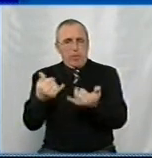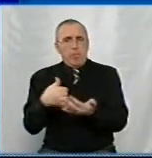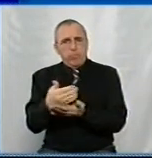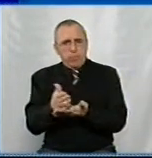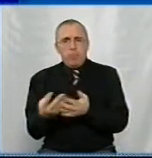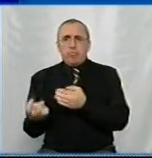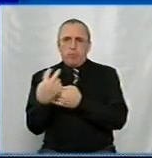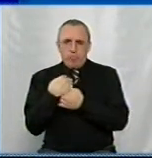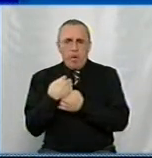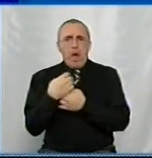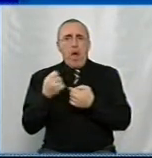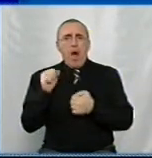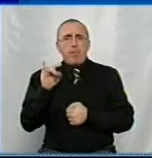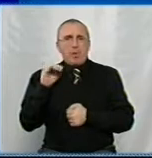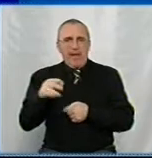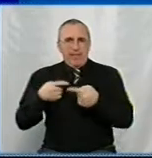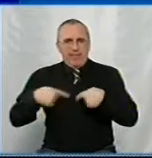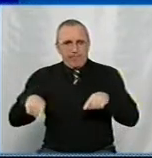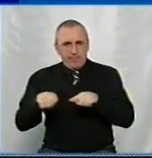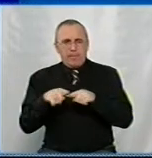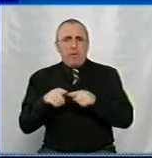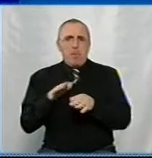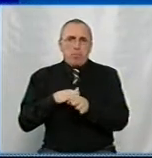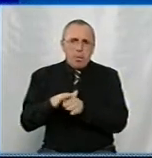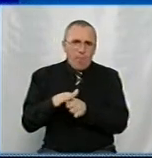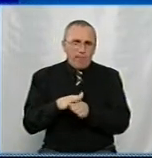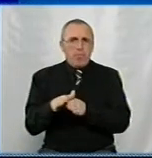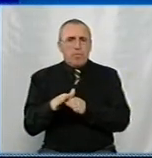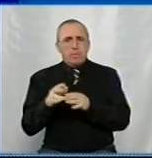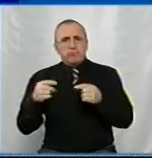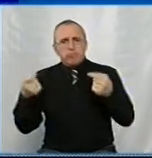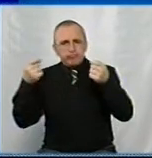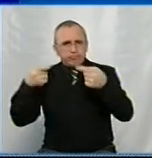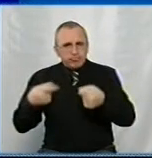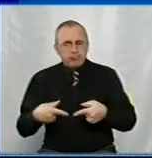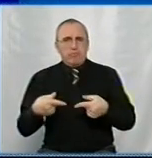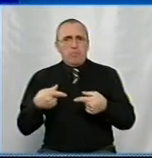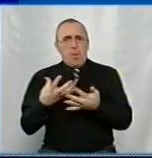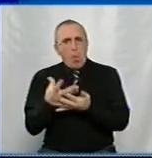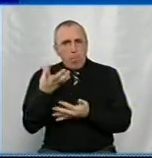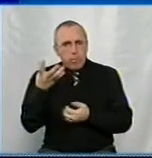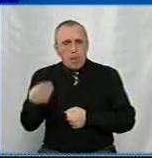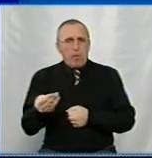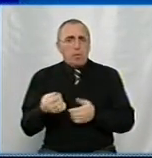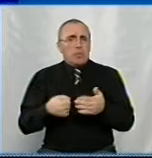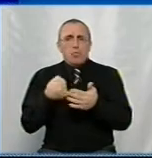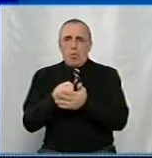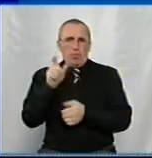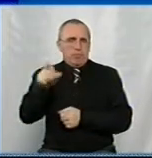Вони до нас приходять в абонентський відділ, вони постійно проводять звірку на рахування, оплачують. Тобто, до цих